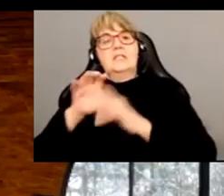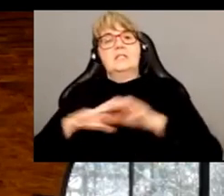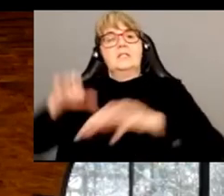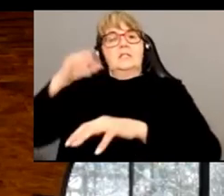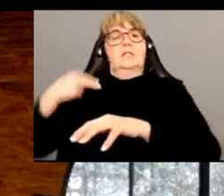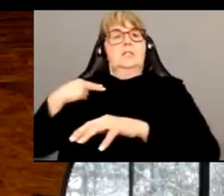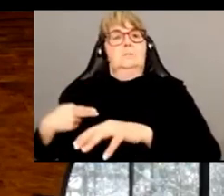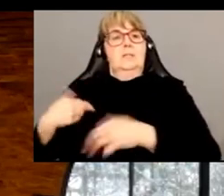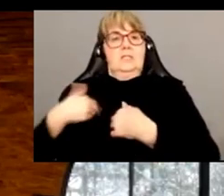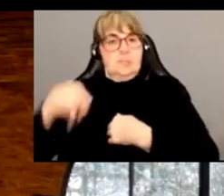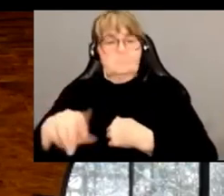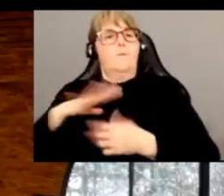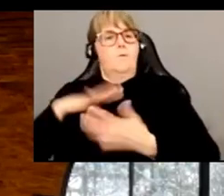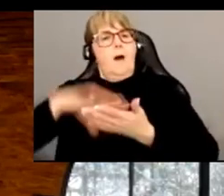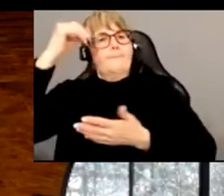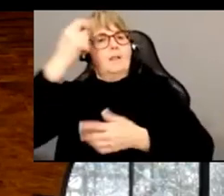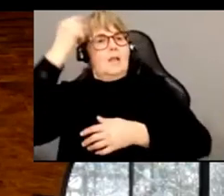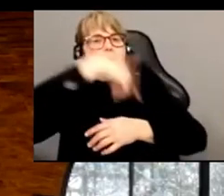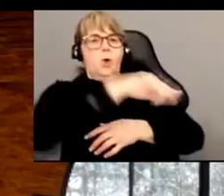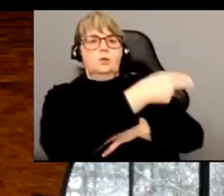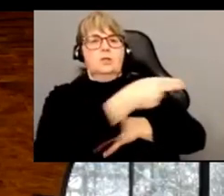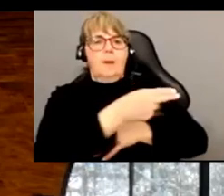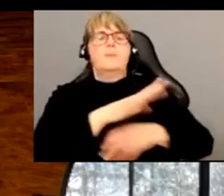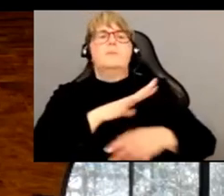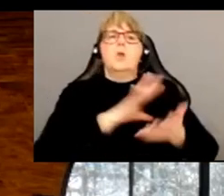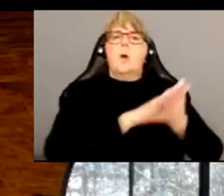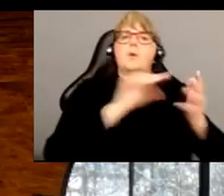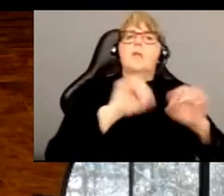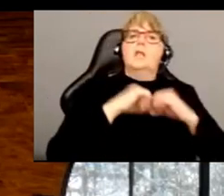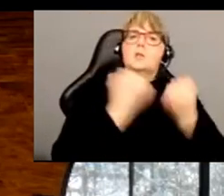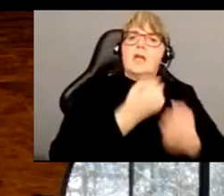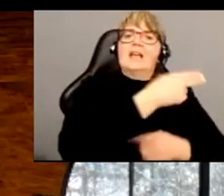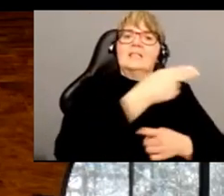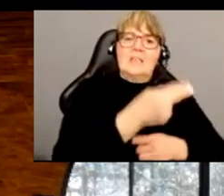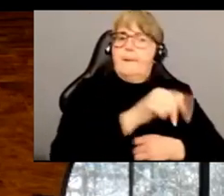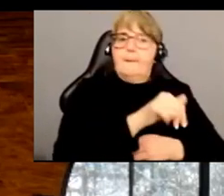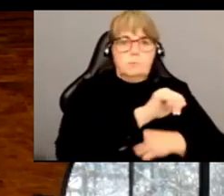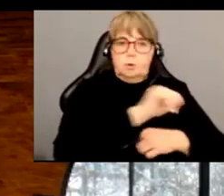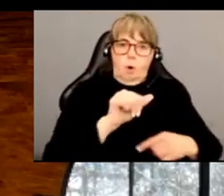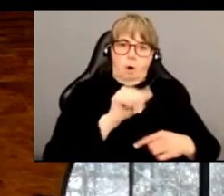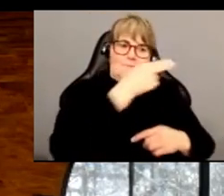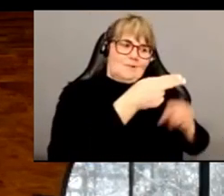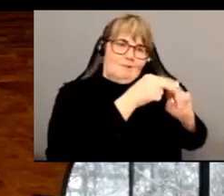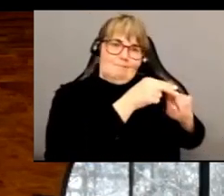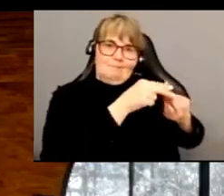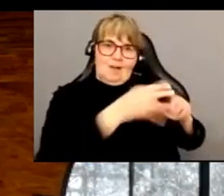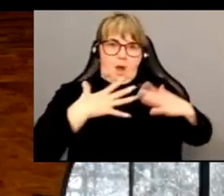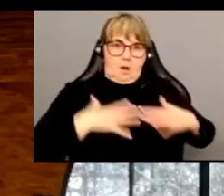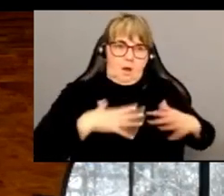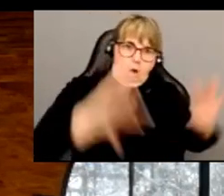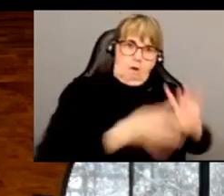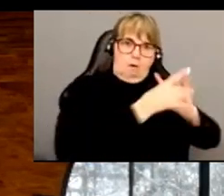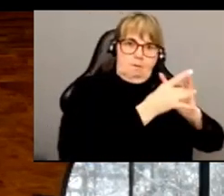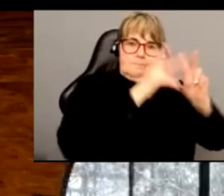du handicap. Par exemple, le modèle social du handicap qui insiste sur le fait que le handicap n'est pas simplement une question du